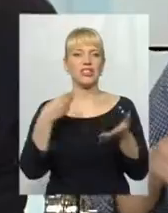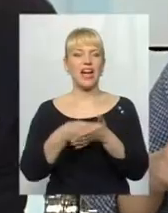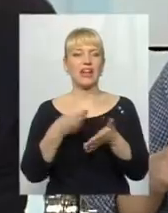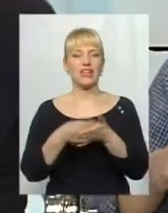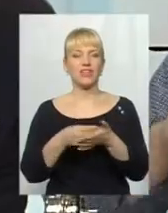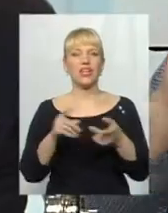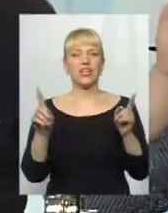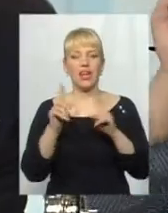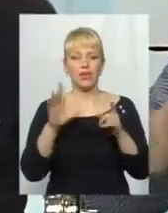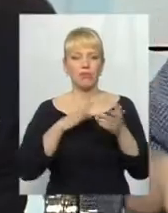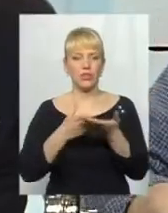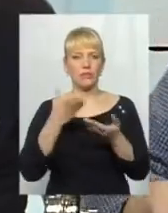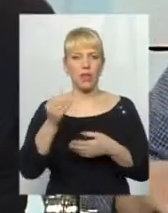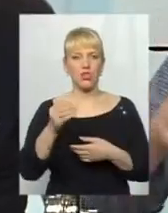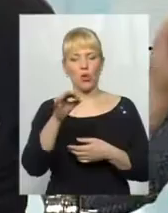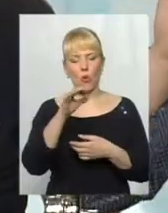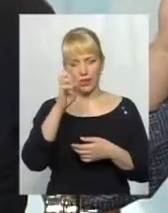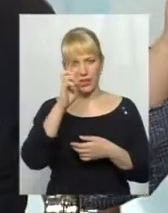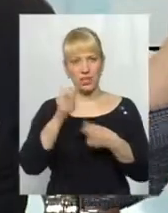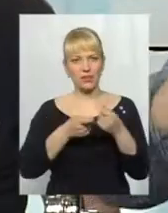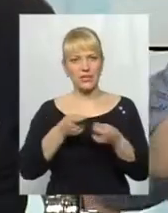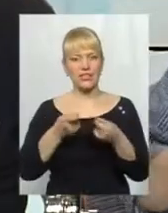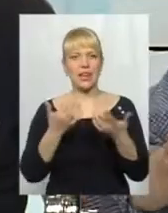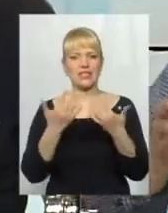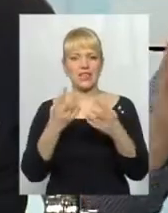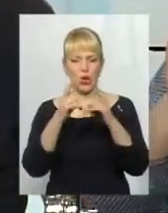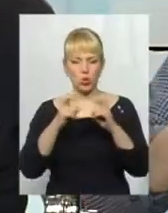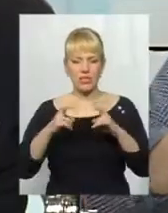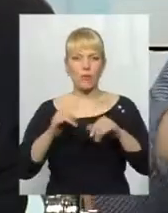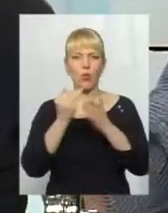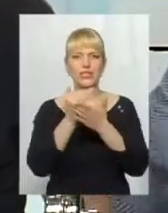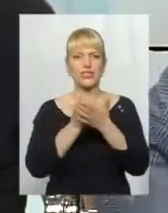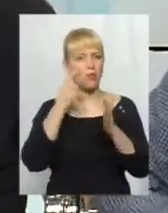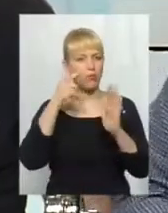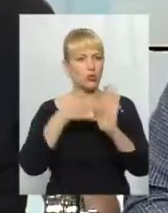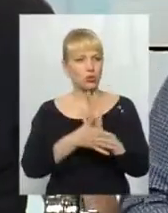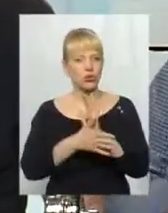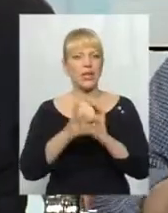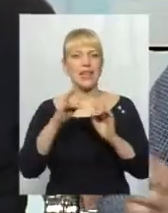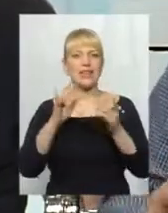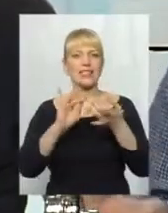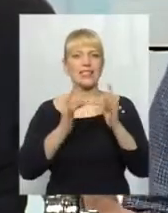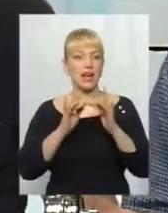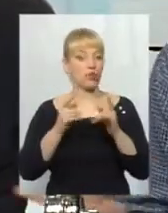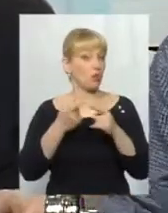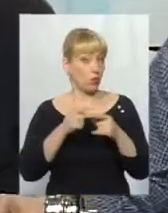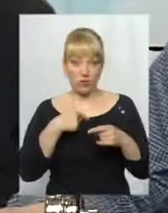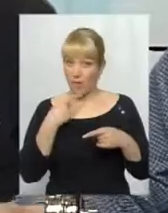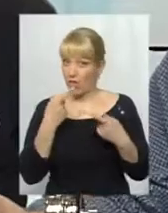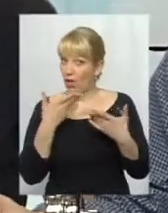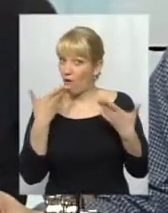були сплачені облдержадміністрацією, де розслідування по системі Прозора на одному сайту було. Про це ми